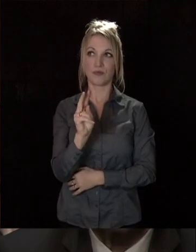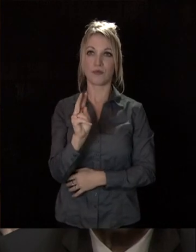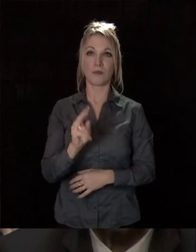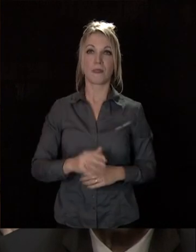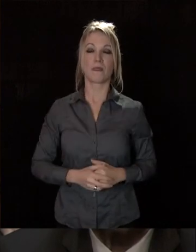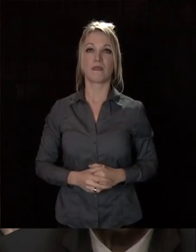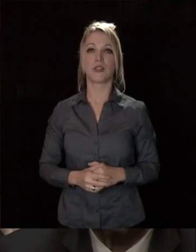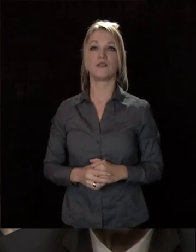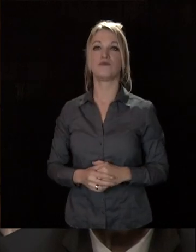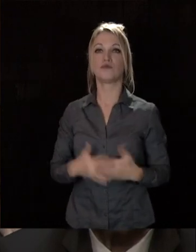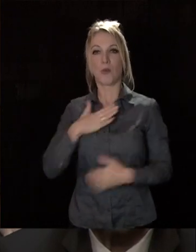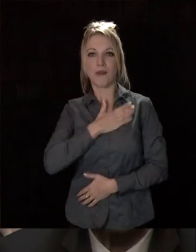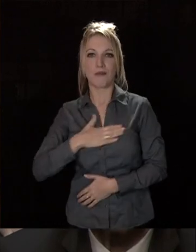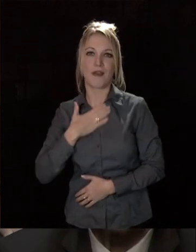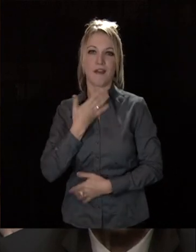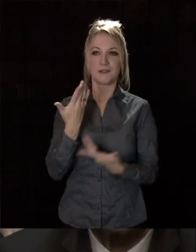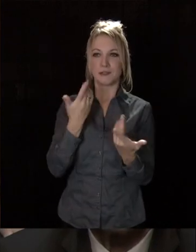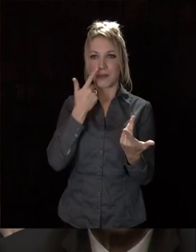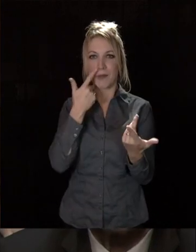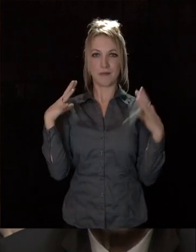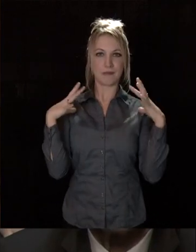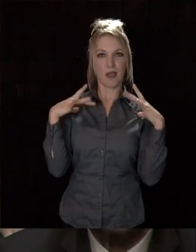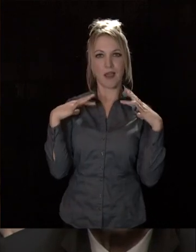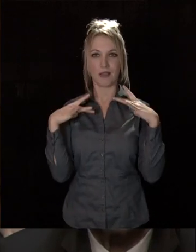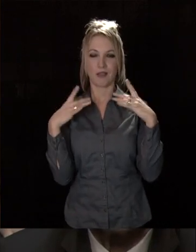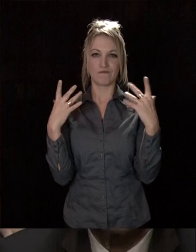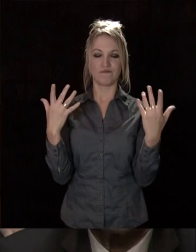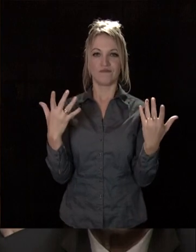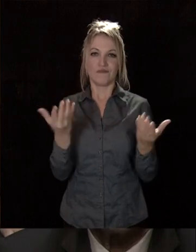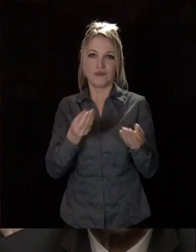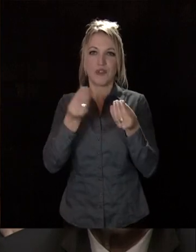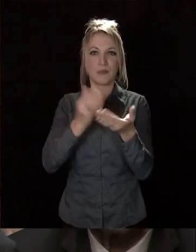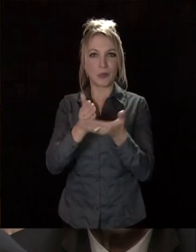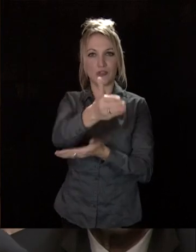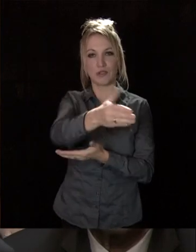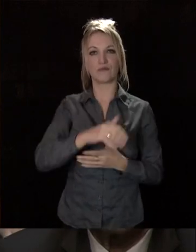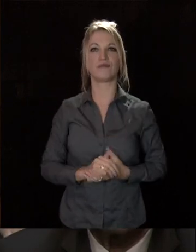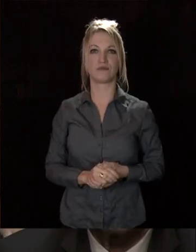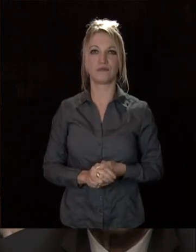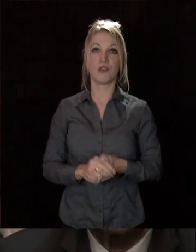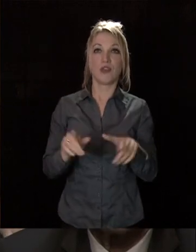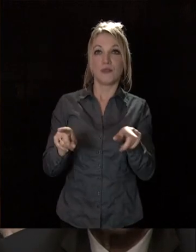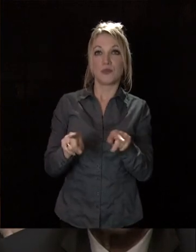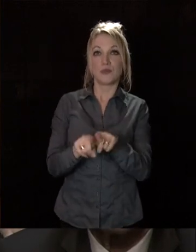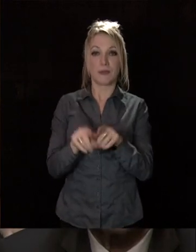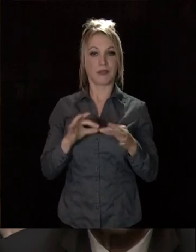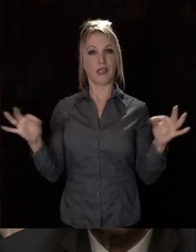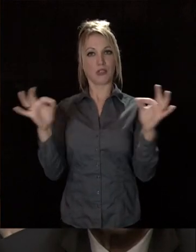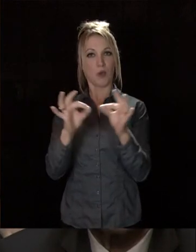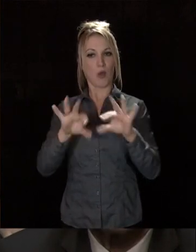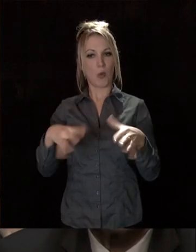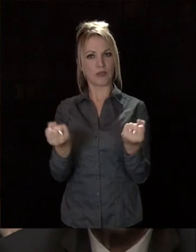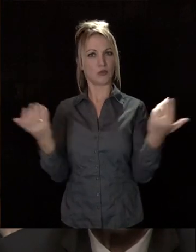avec un peu de gaieté, de légèreté, une balade qui met en scène quelques projets et quelques talents de notre territoire.